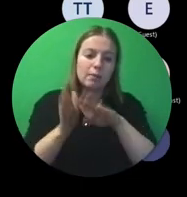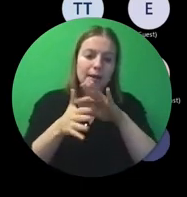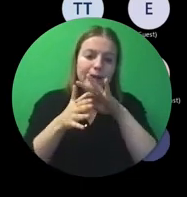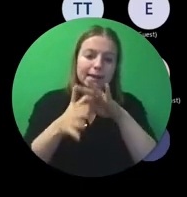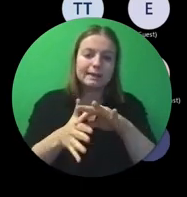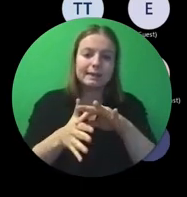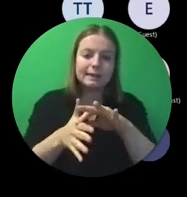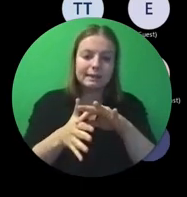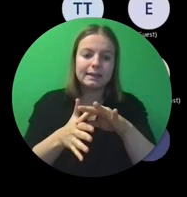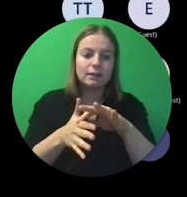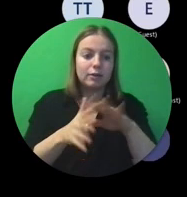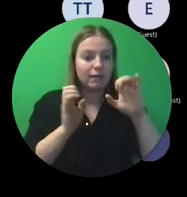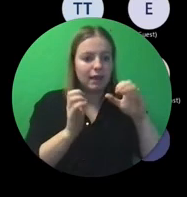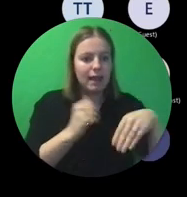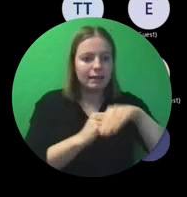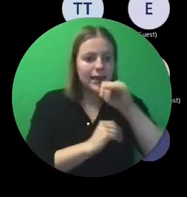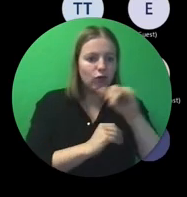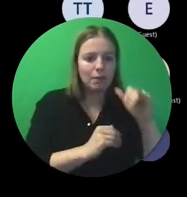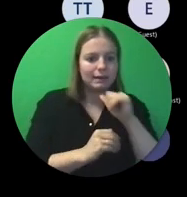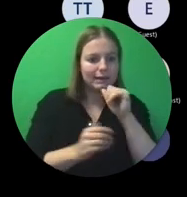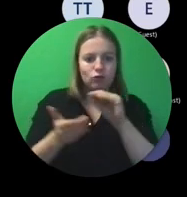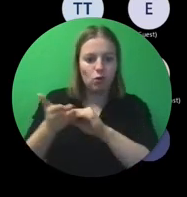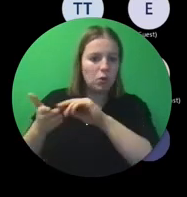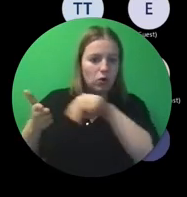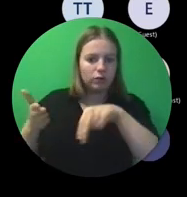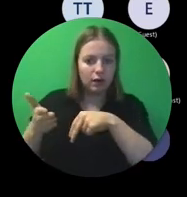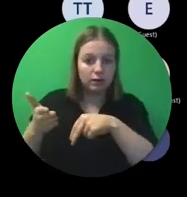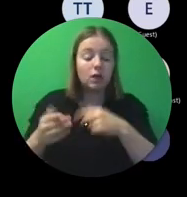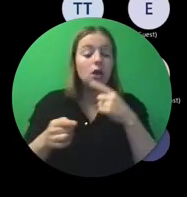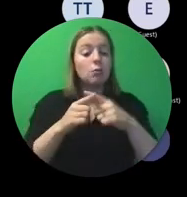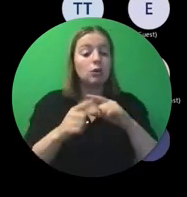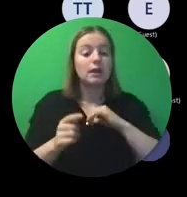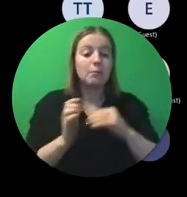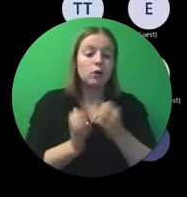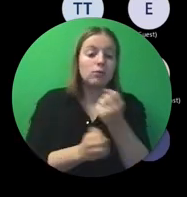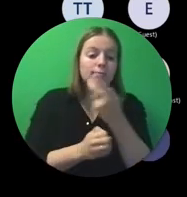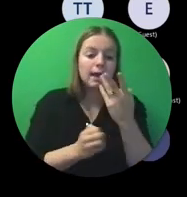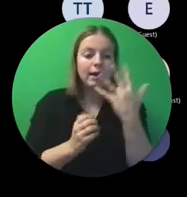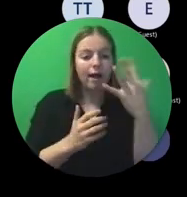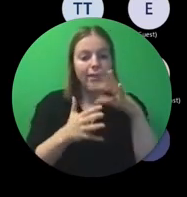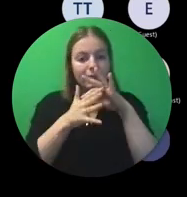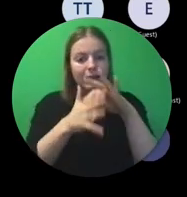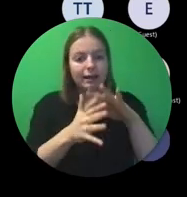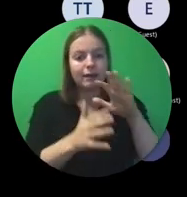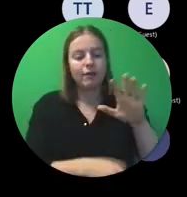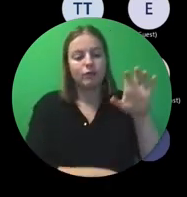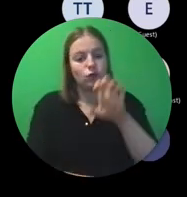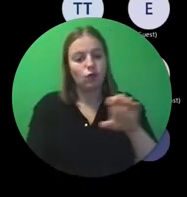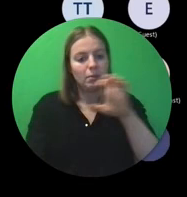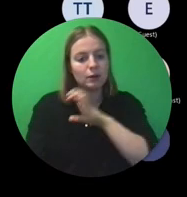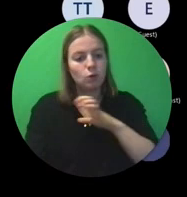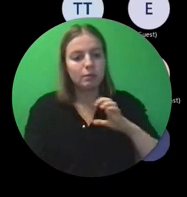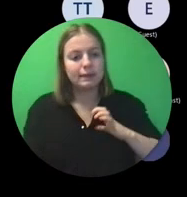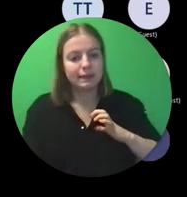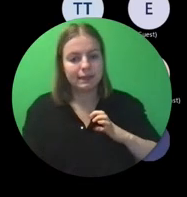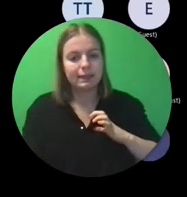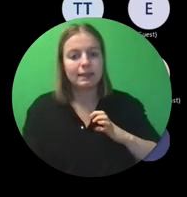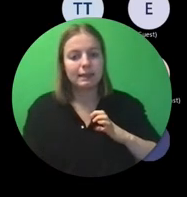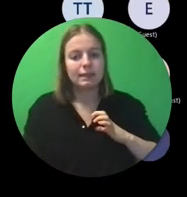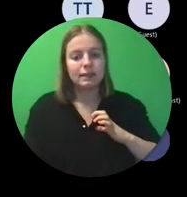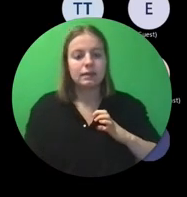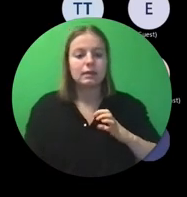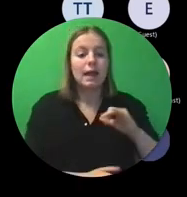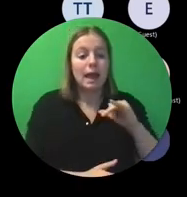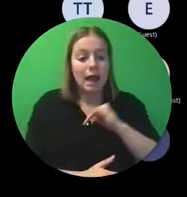in het contract niet staan. En er zijn ook een aantal handleidingen vanuit de Europese Commissie. Beschikbaar of die